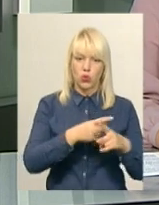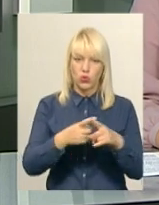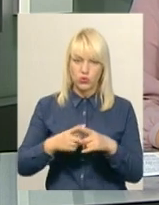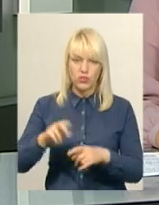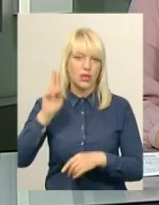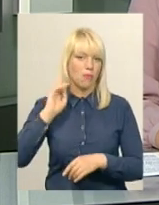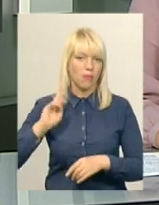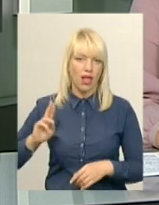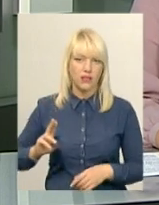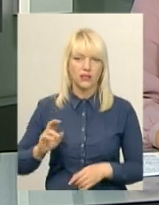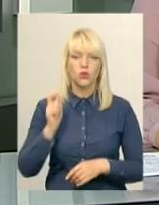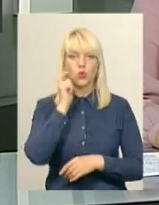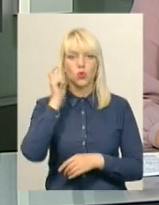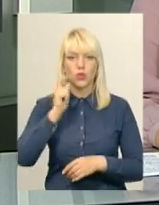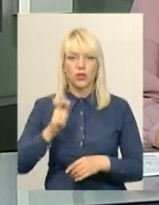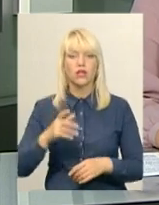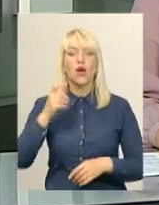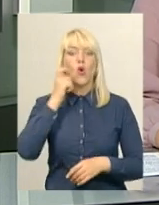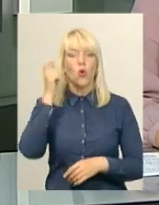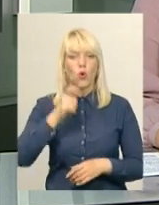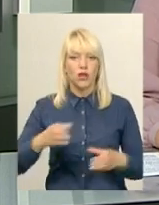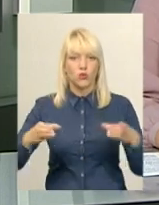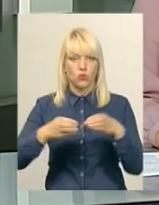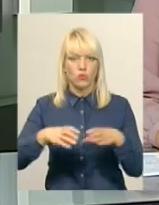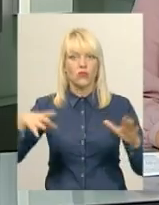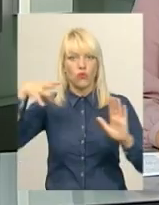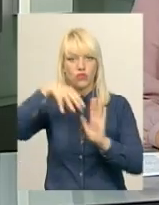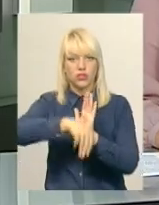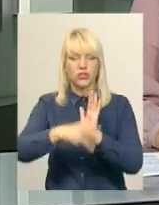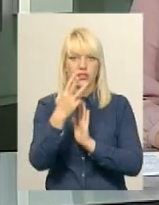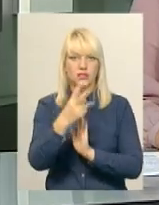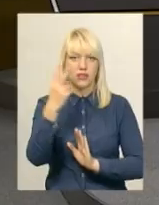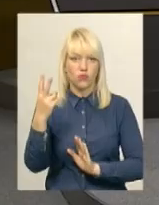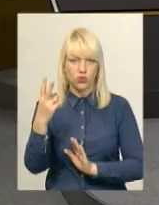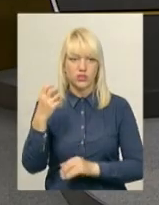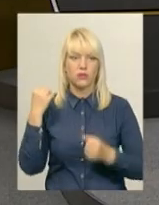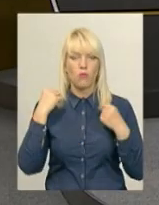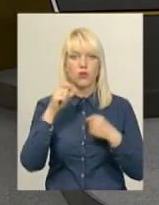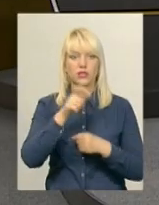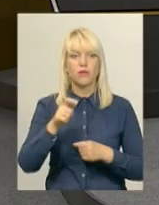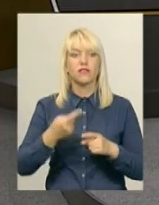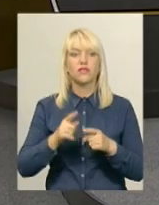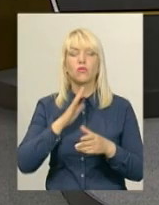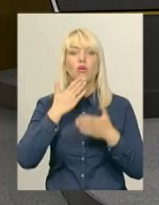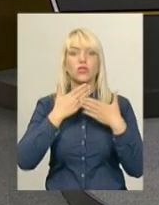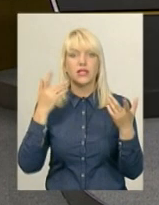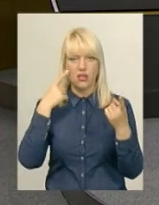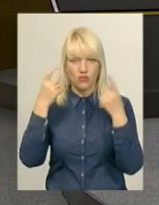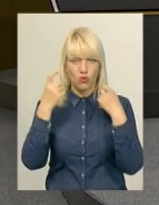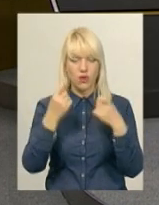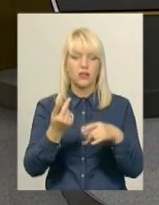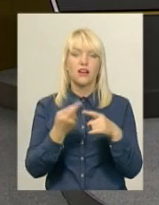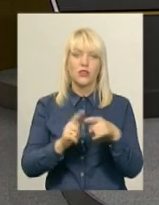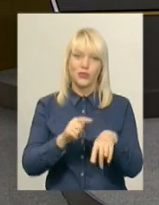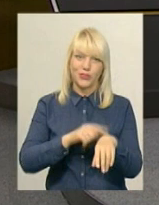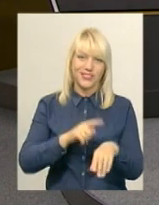Балтії та України. До складу української збірної увійшли 32 спортсменів. Це була остання інформація на цю